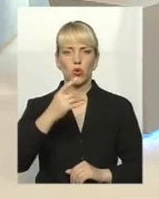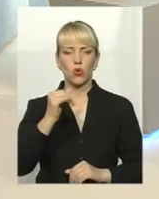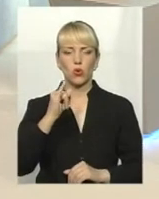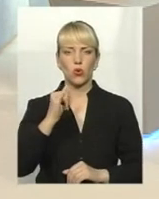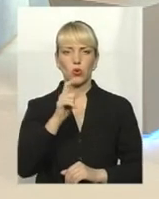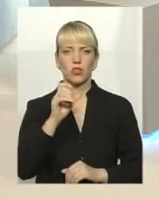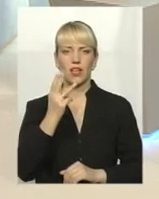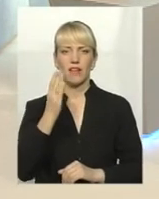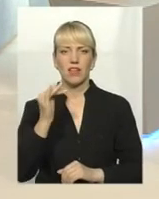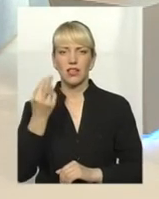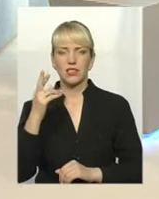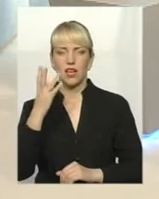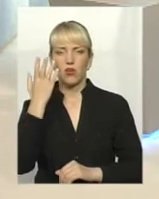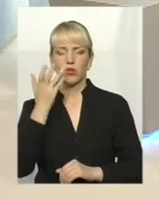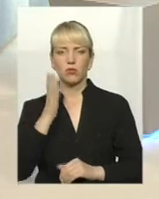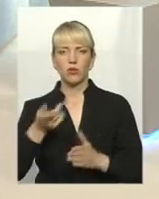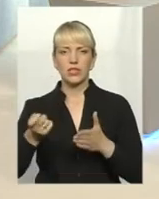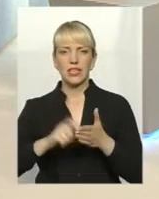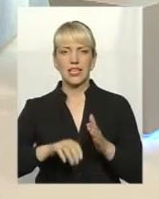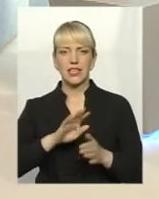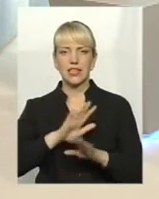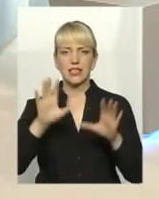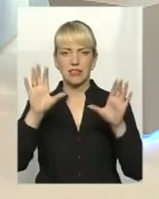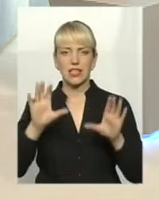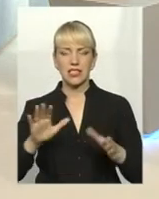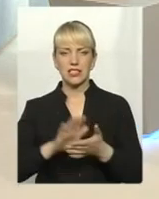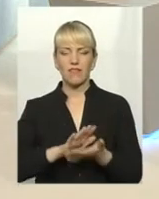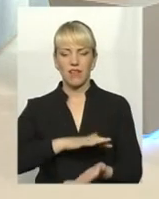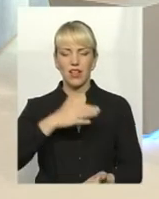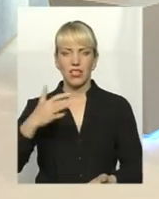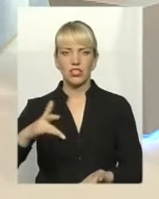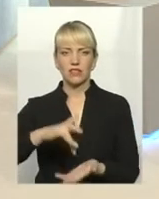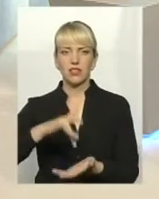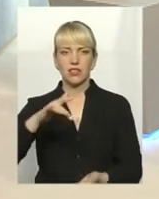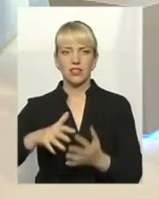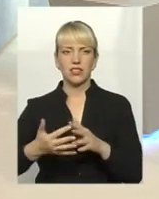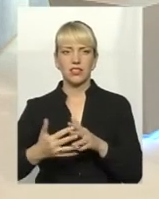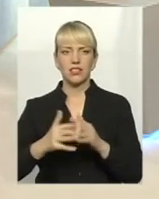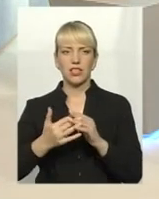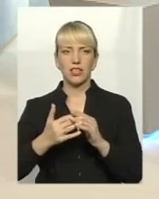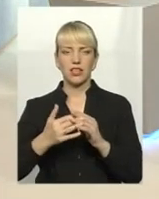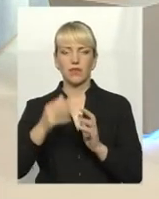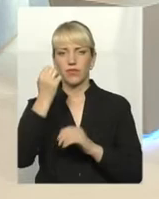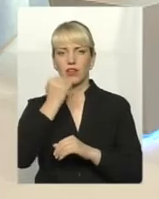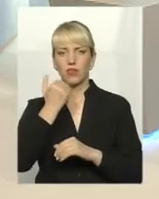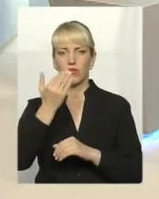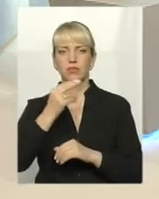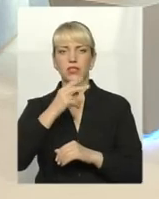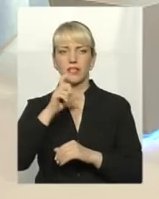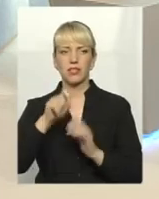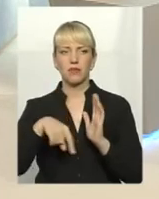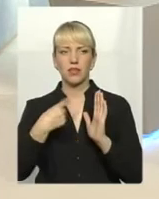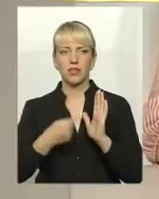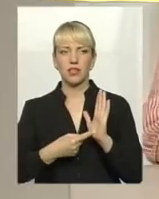буде закрите несанкційноване звалище в селі села. Дякую вам за питання. Я так розумію, це